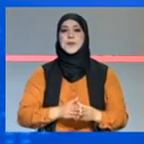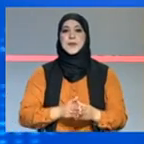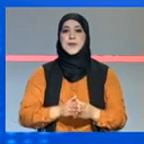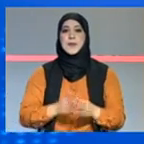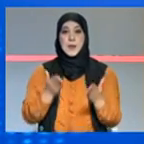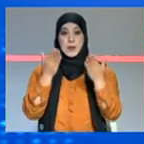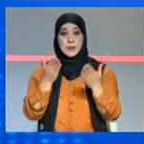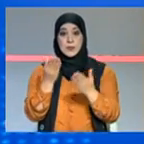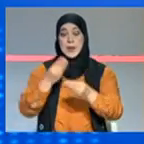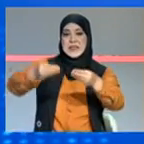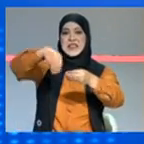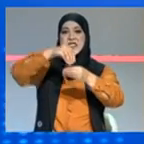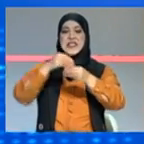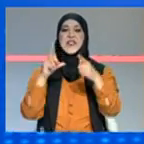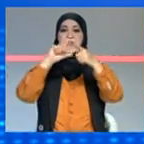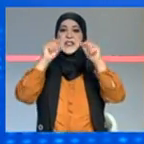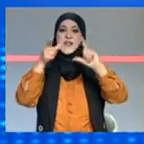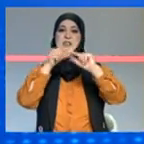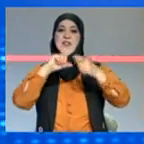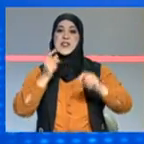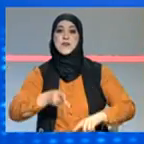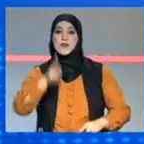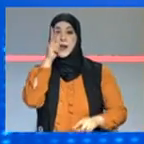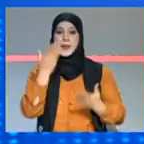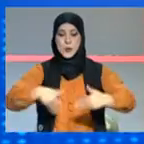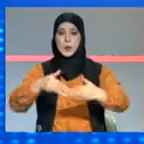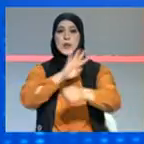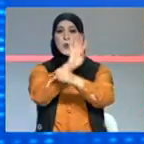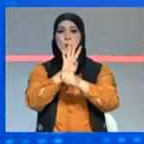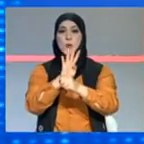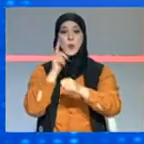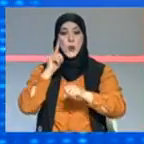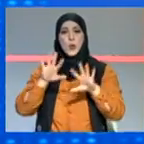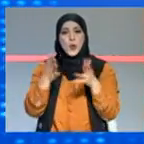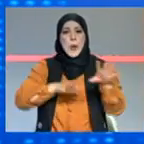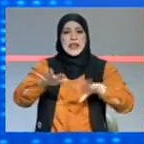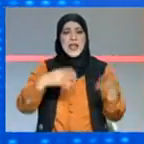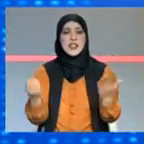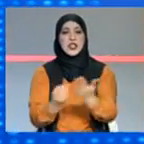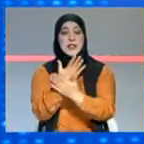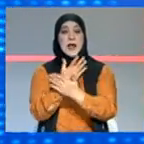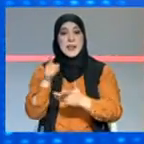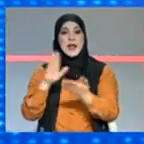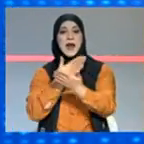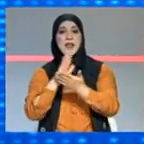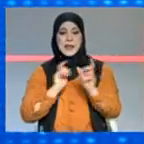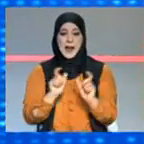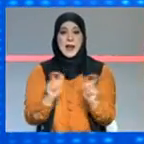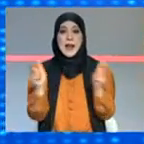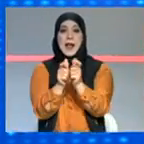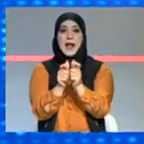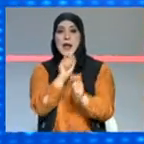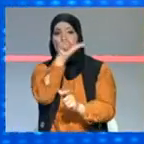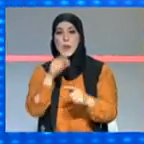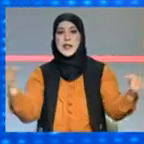ولإلقاء مزيد من الضوء مشاهدين على تطورات الوضع الوبائي والإجراءات الجديدة التي اتخذتها الهيئة الوطنية